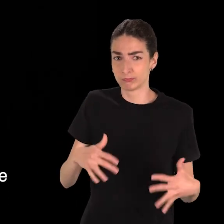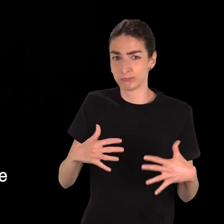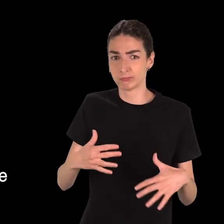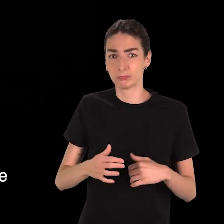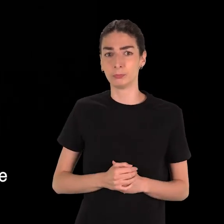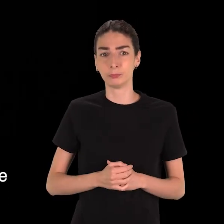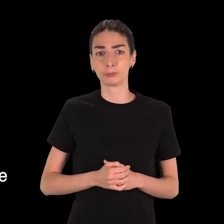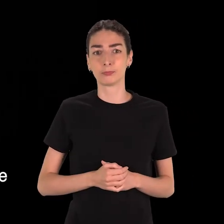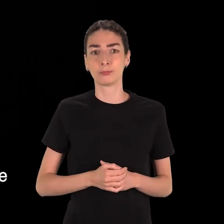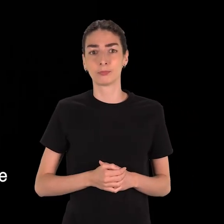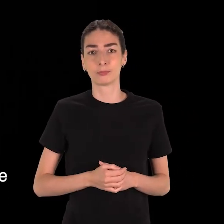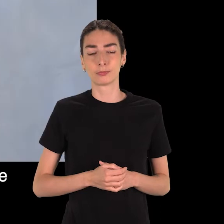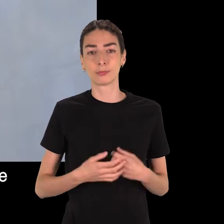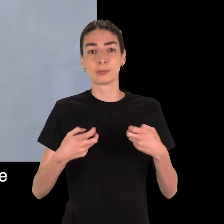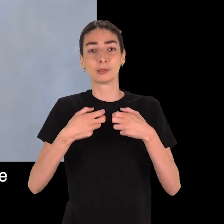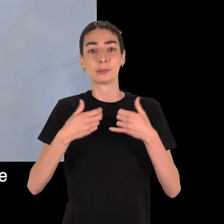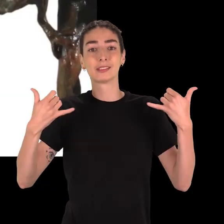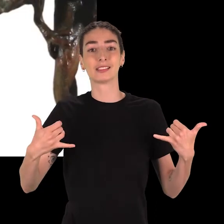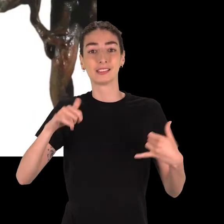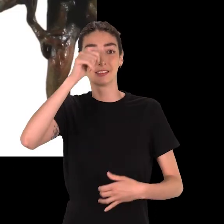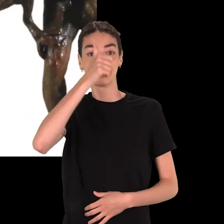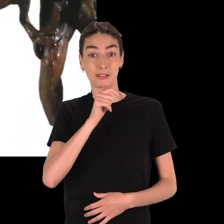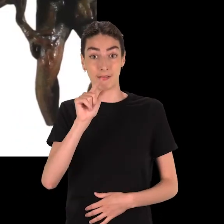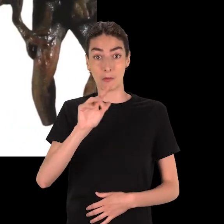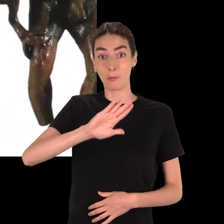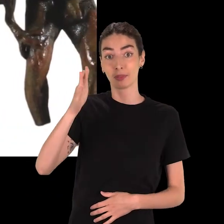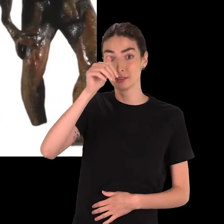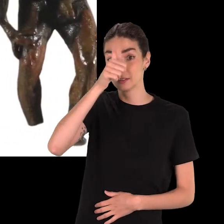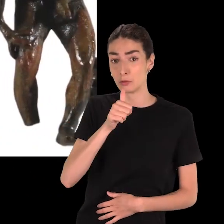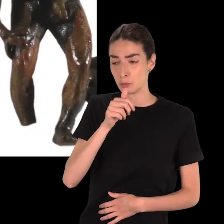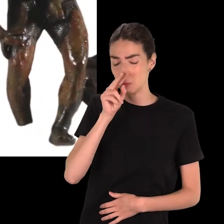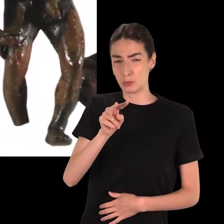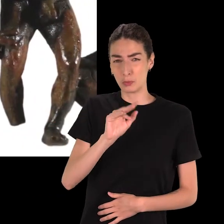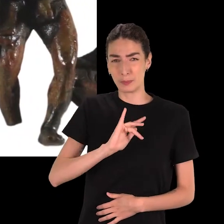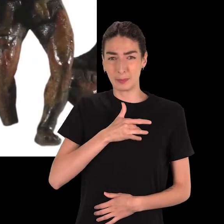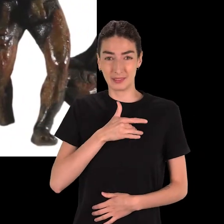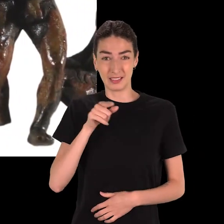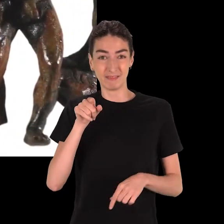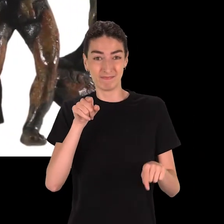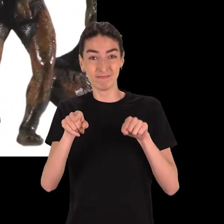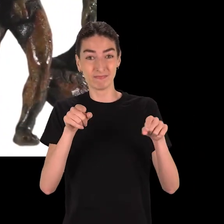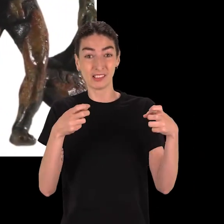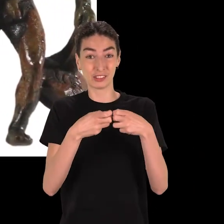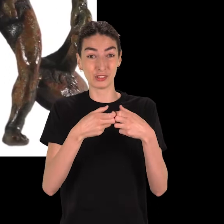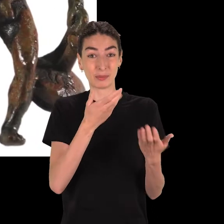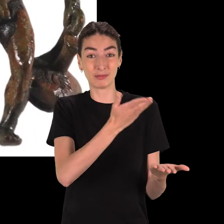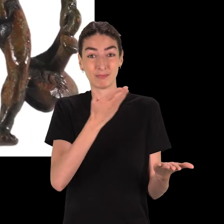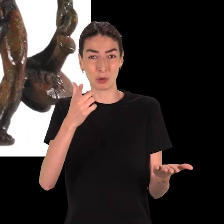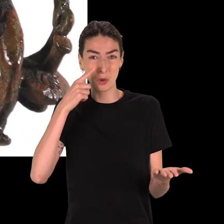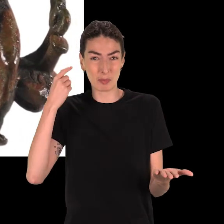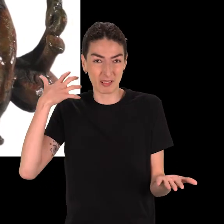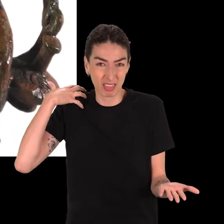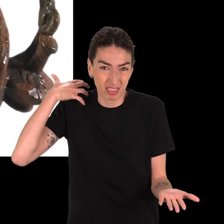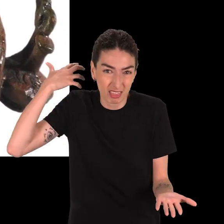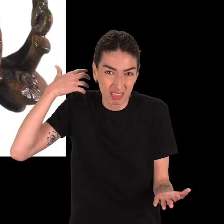en dévoilant ses parties génitales pour accentuer le pathos. Le musée Saint-Raymond conserve dans ses réserves d'autres exemples de personnages avec une dimension pathétique,